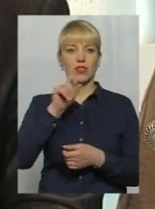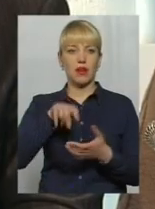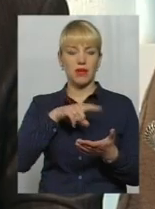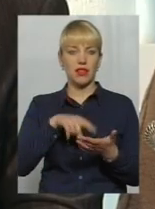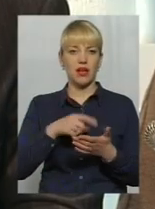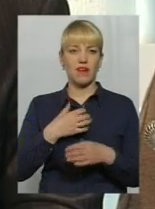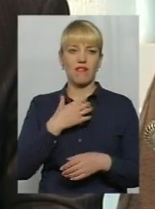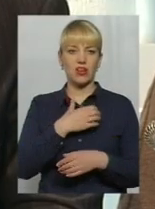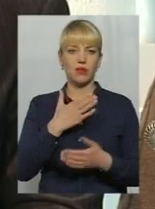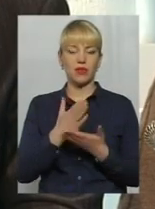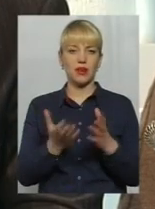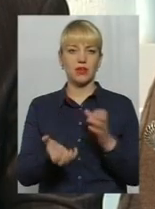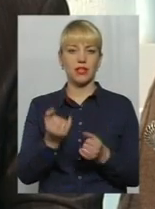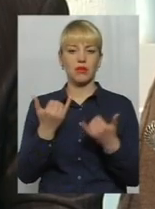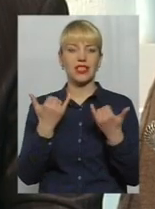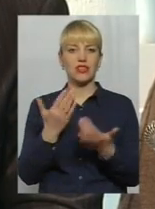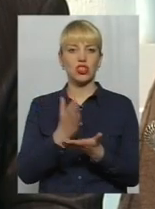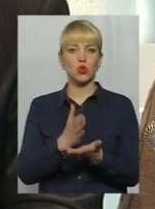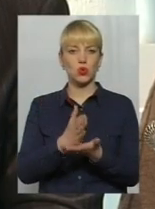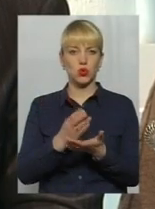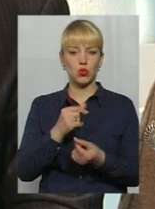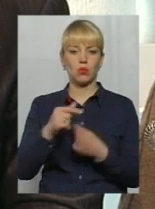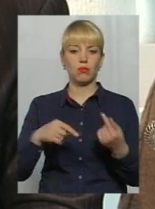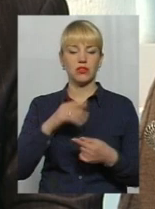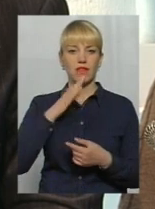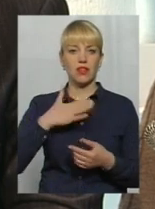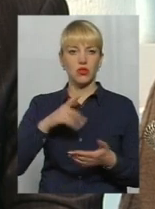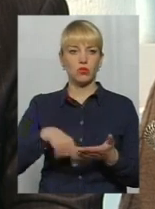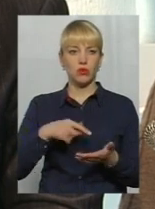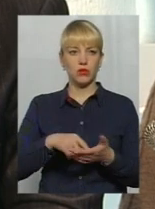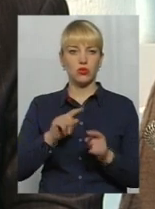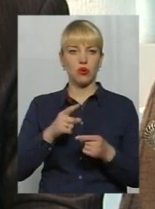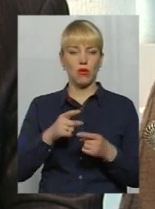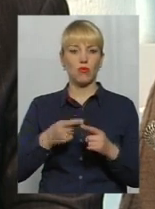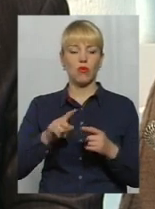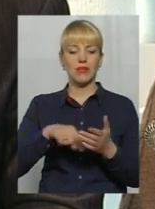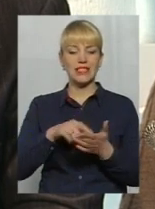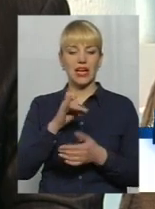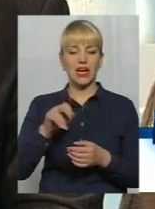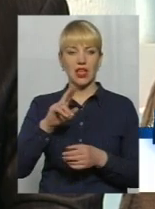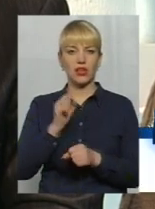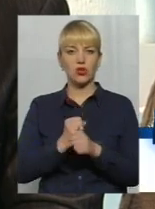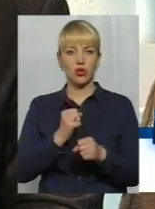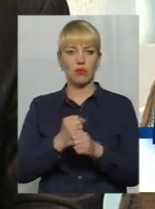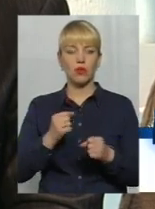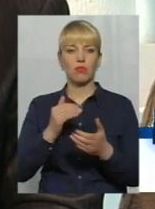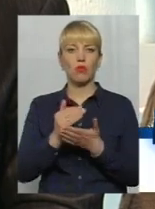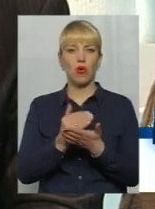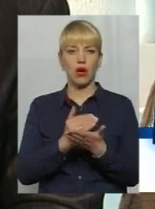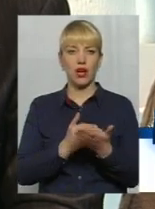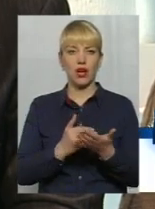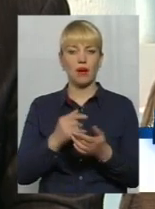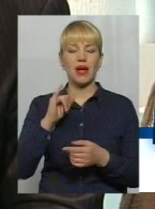дуже важливим є підтримка вже існуючого бізнесу в нашому місті. Тому міською радою розроблена і затверджена програма